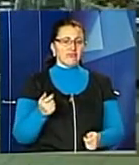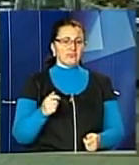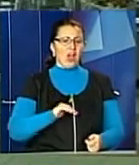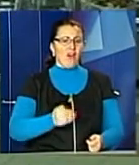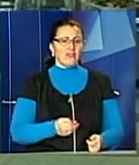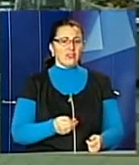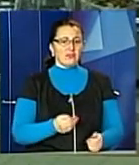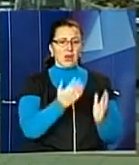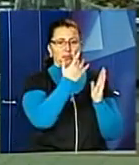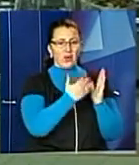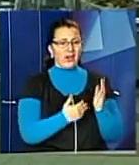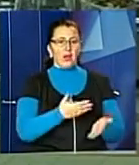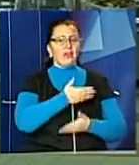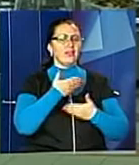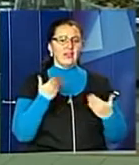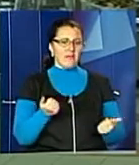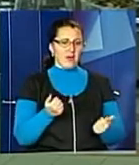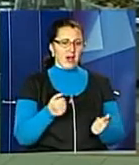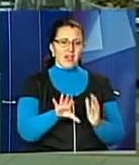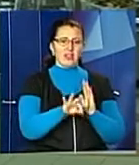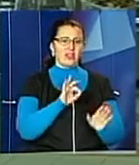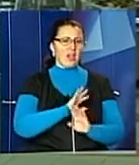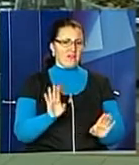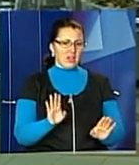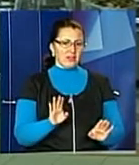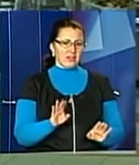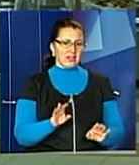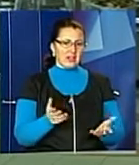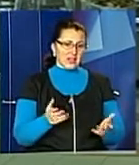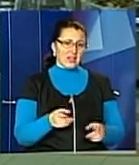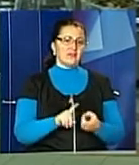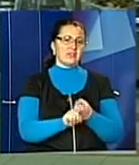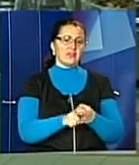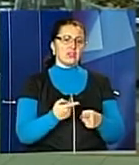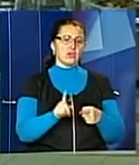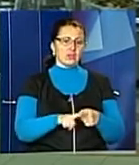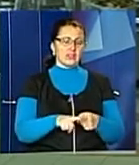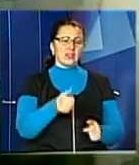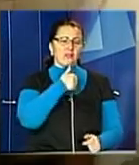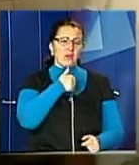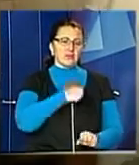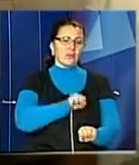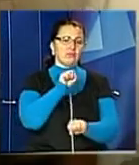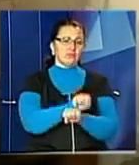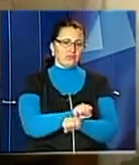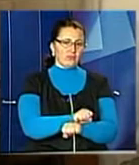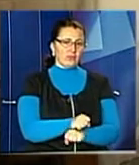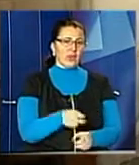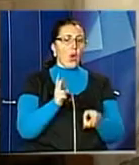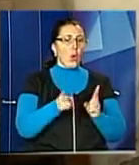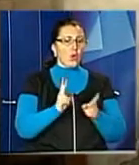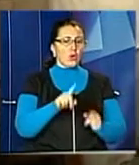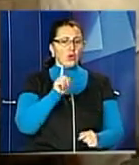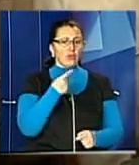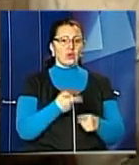продовольстві не має, він не визначений, і з-за цього експеримент поки знаходиться в замороженому стані. Кухарі ж кажуть, за такою